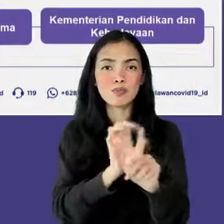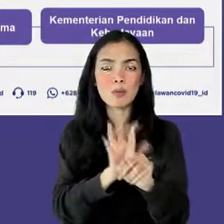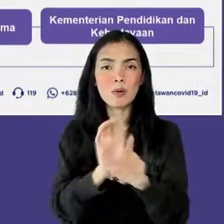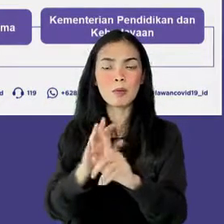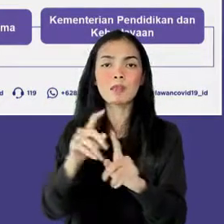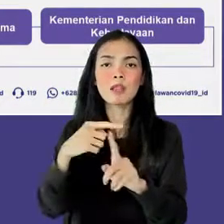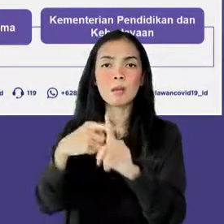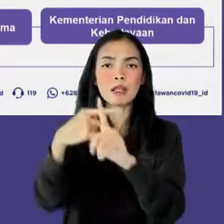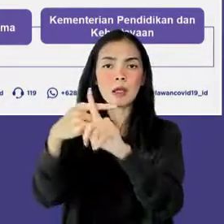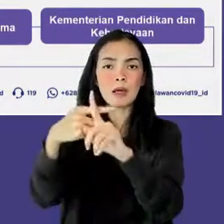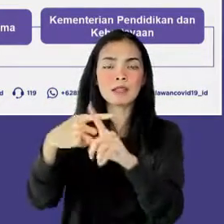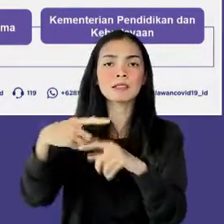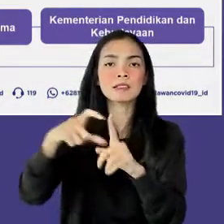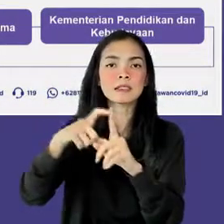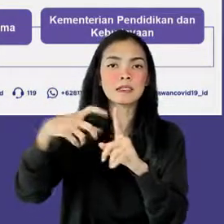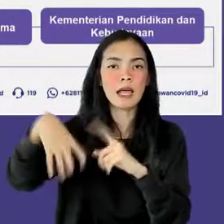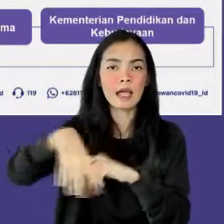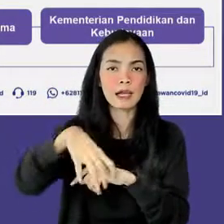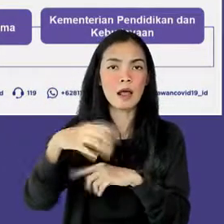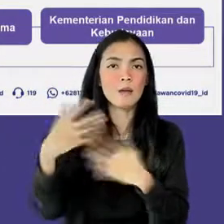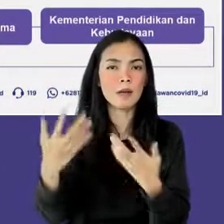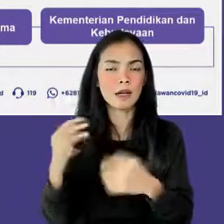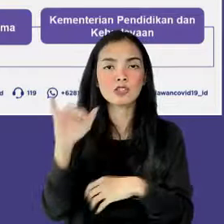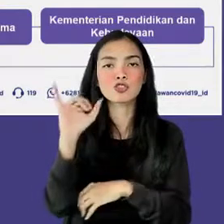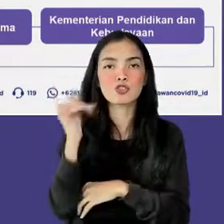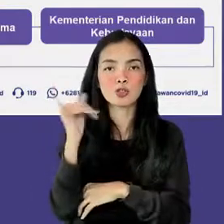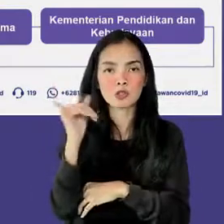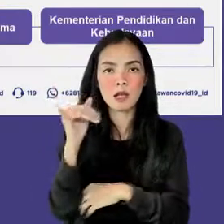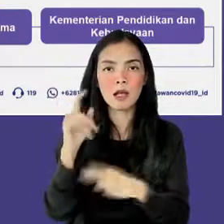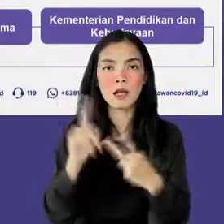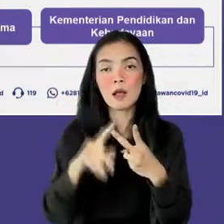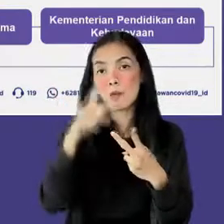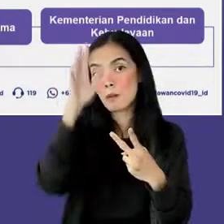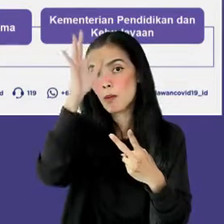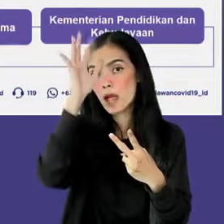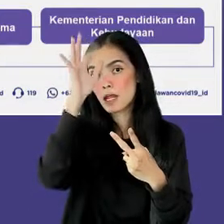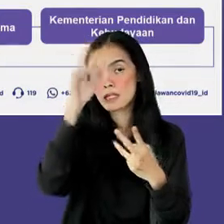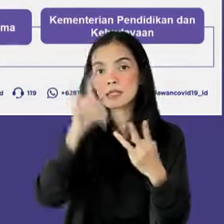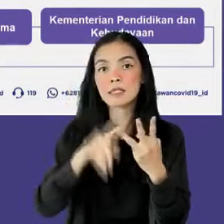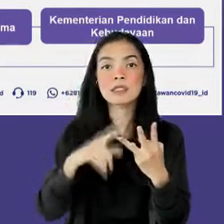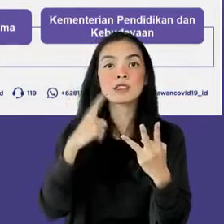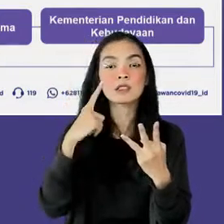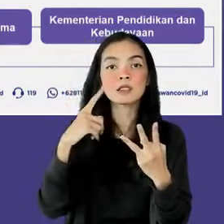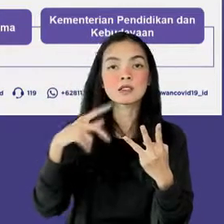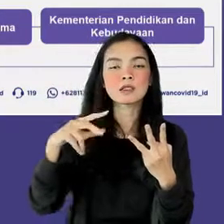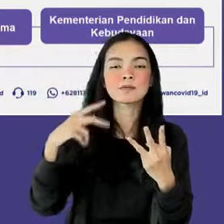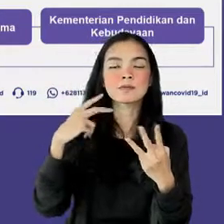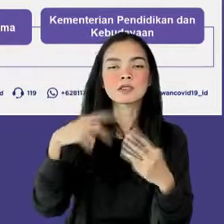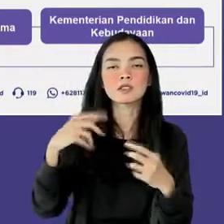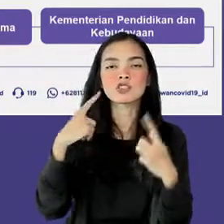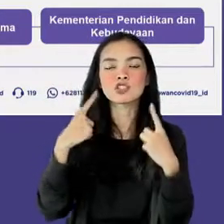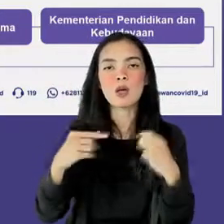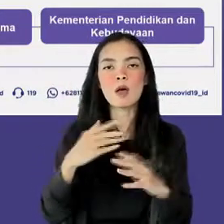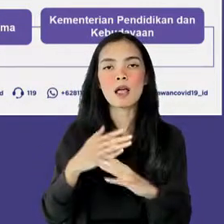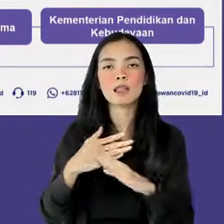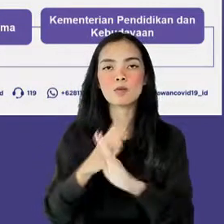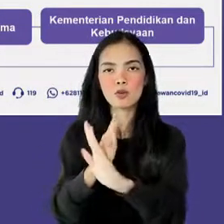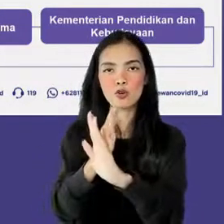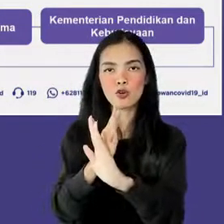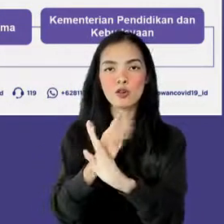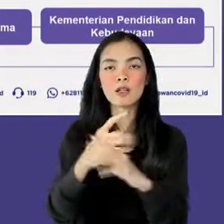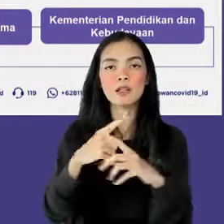sakit di Provinsi Daerah Istimewa Yogyakarta, Bali, dan Jawa Timur. Sedangkan berdasarkan